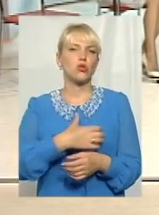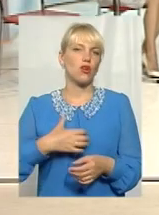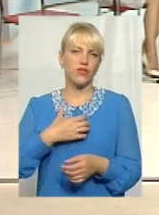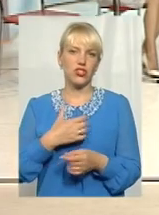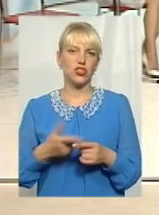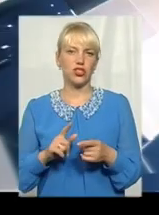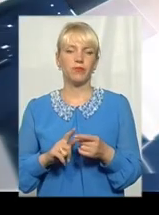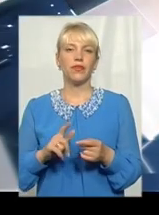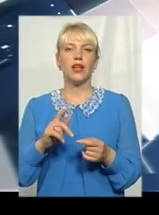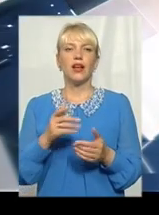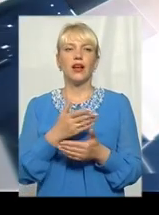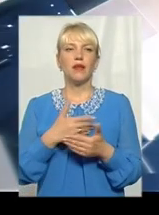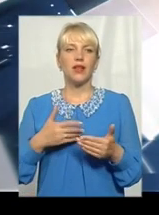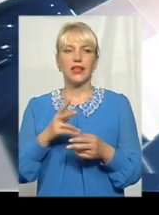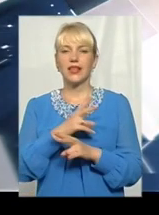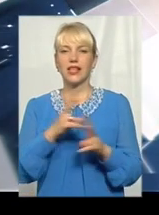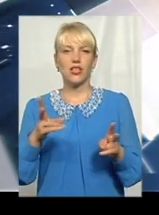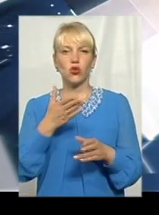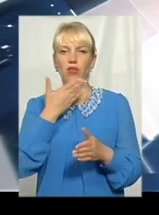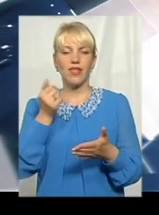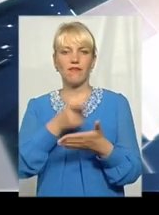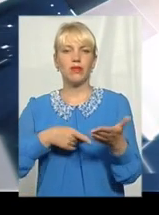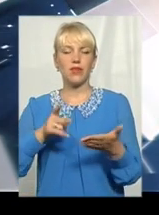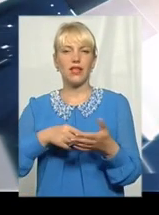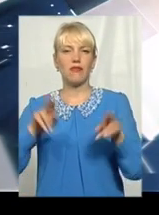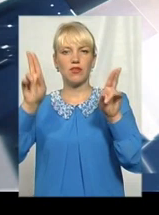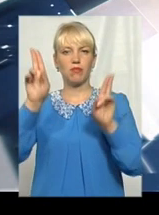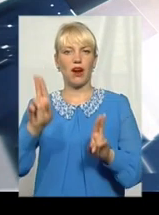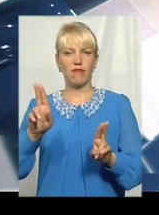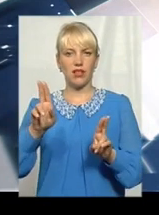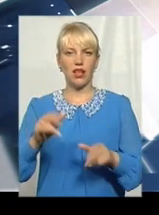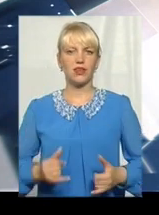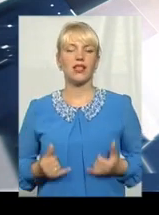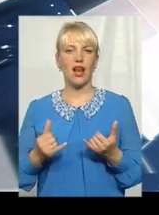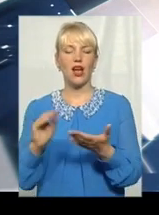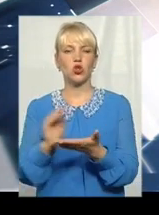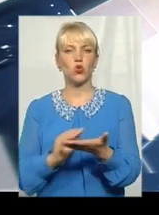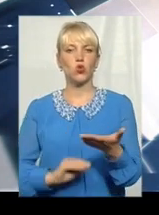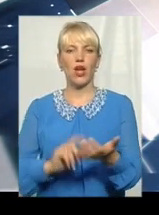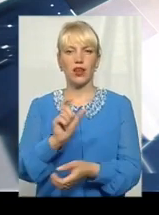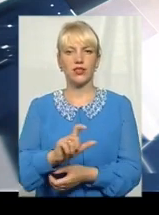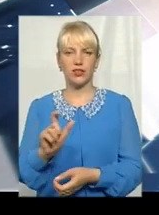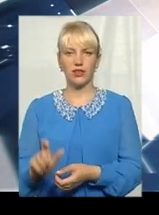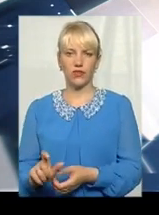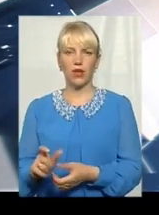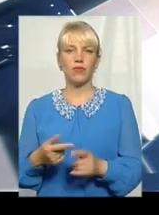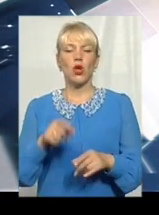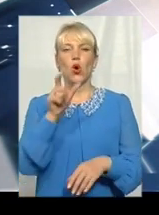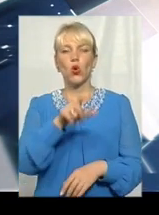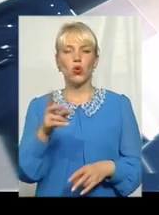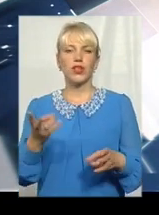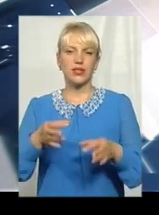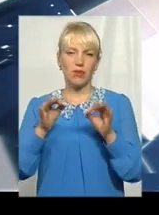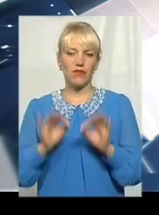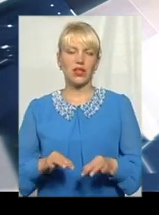Ну, якби, ніхто не відменять правила для журналістів, це буде справедливими, бути